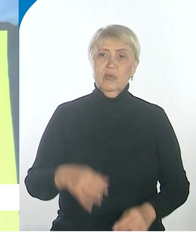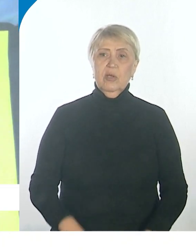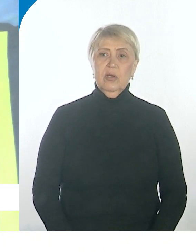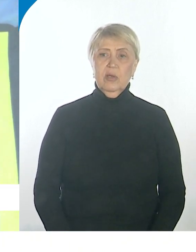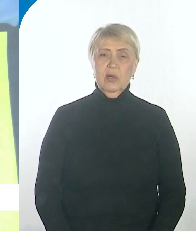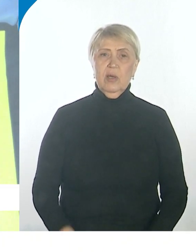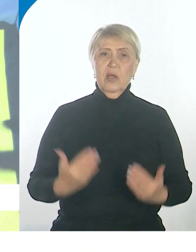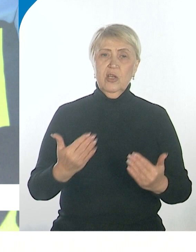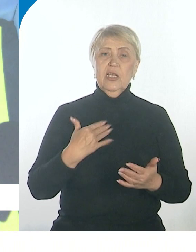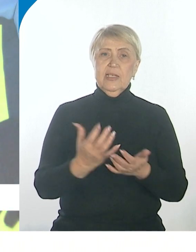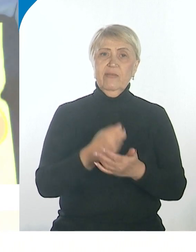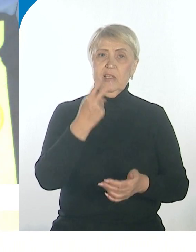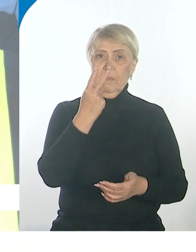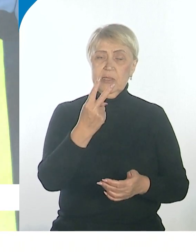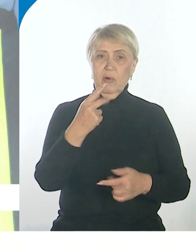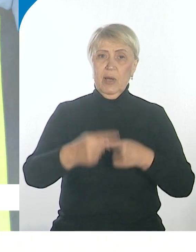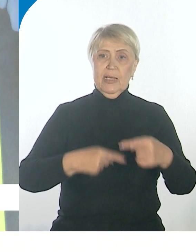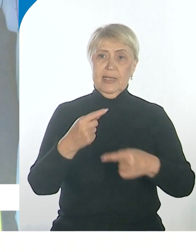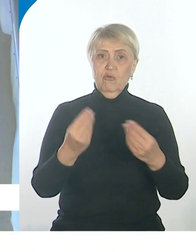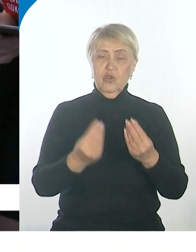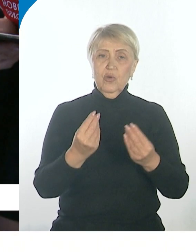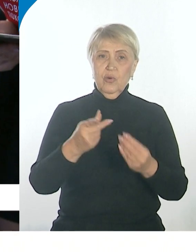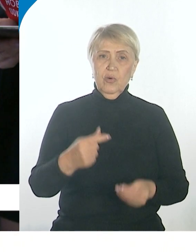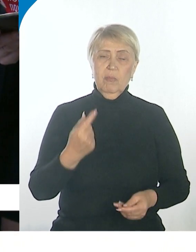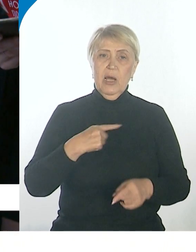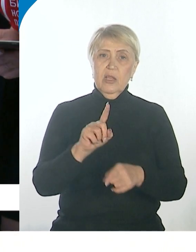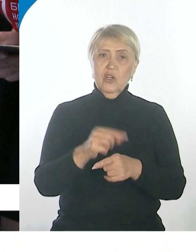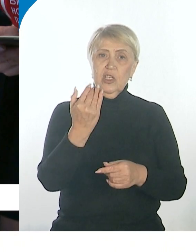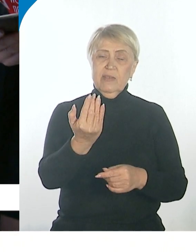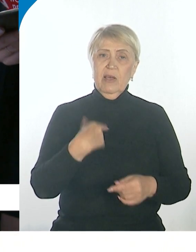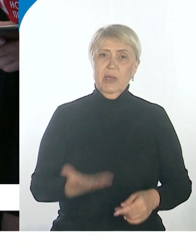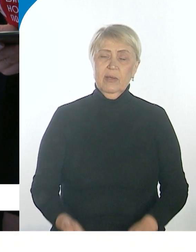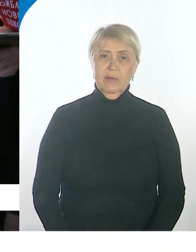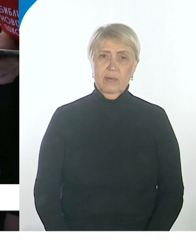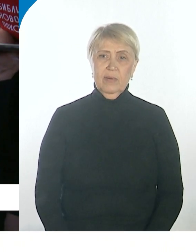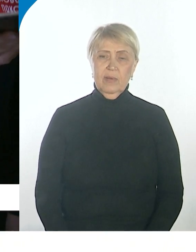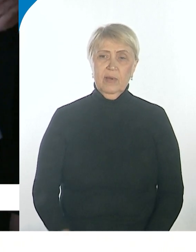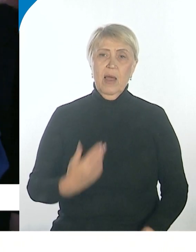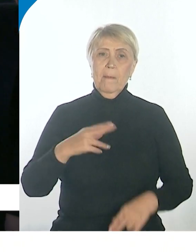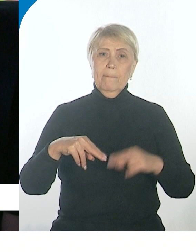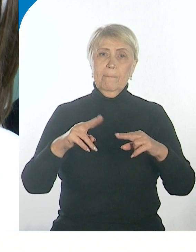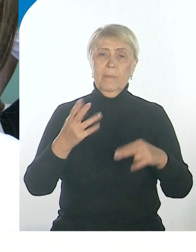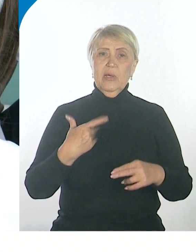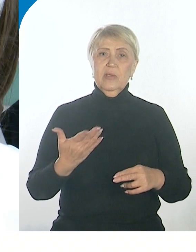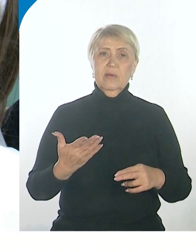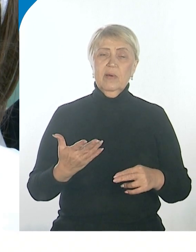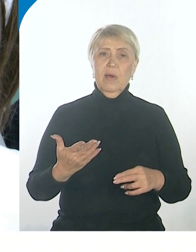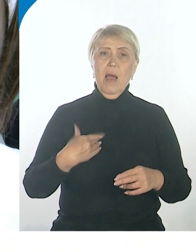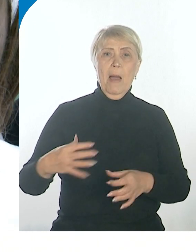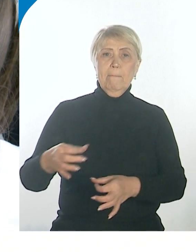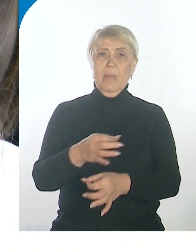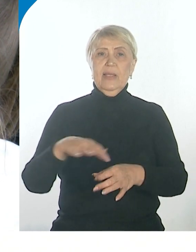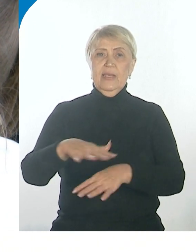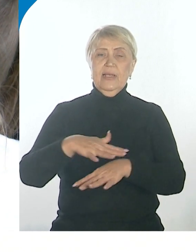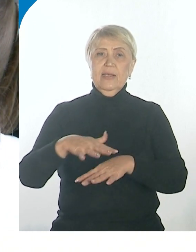теперь давайте посмотрим следующую игру. Мы должны с вами будем сейчас построить материки. Это